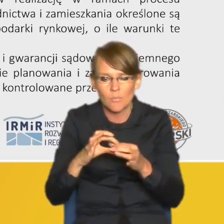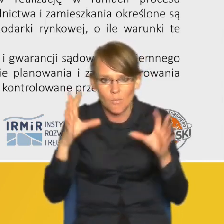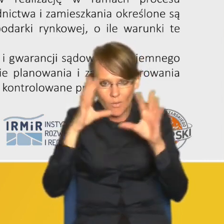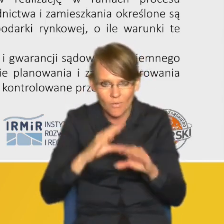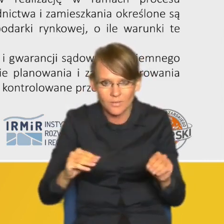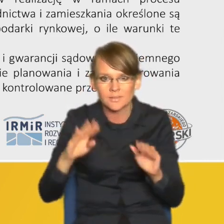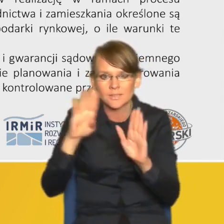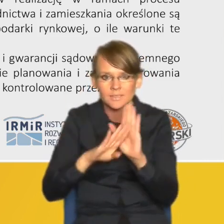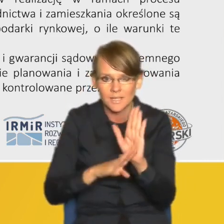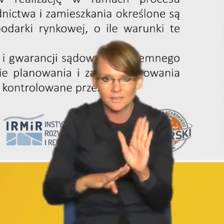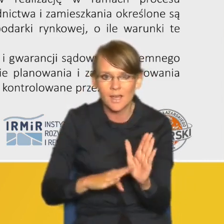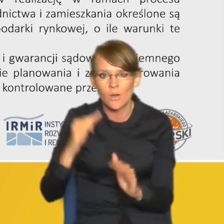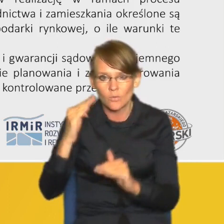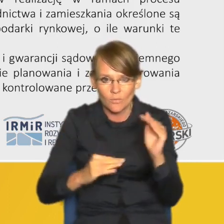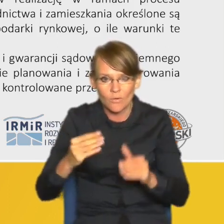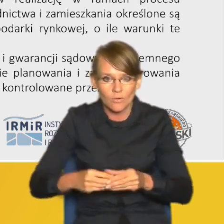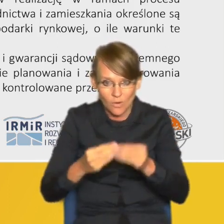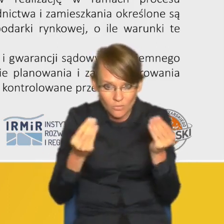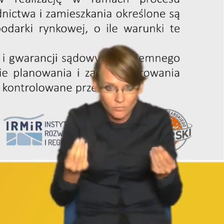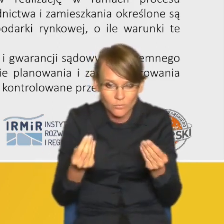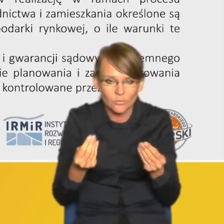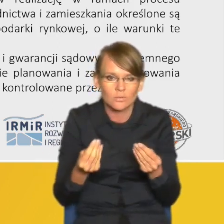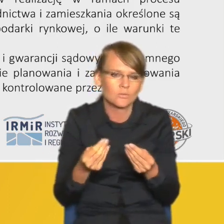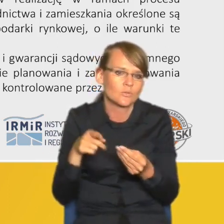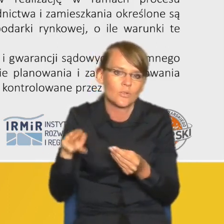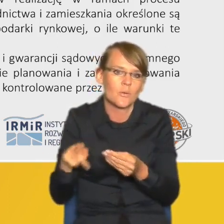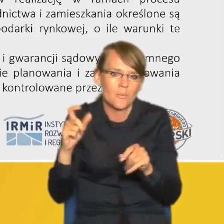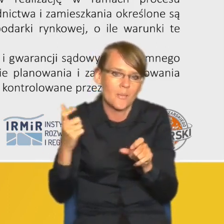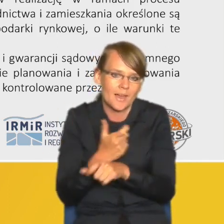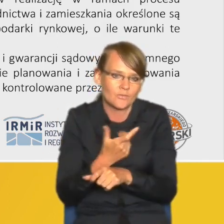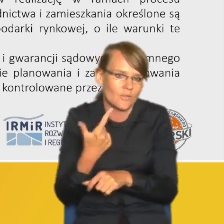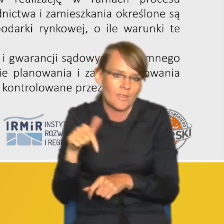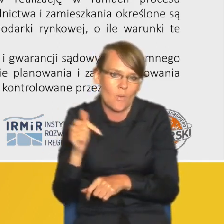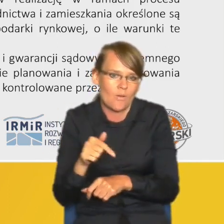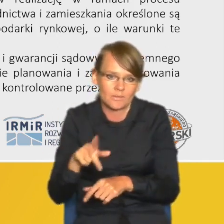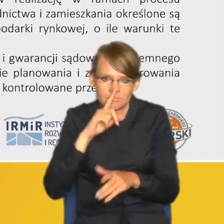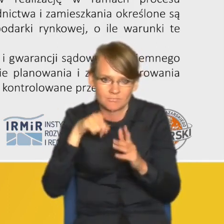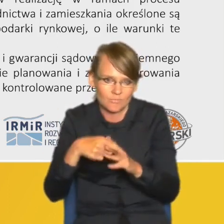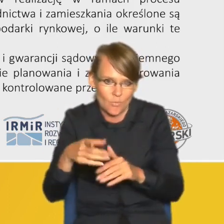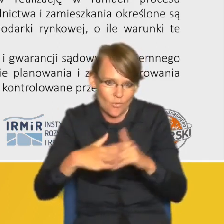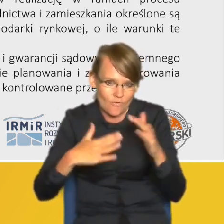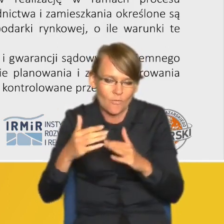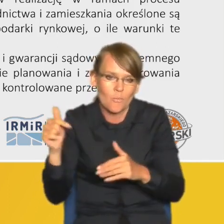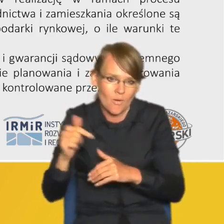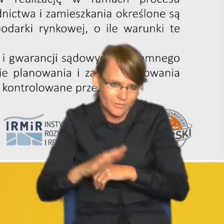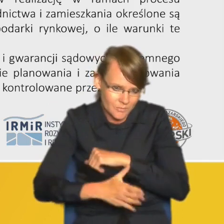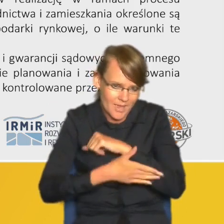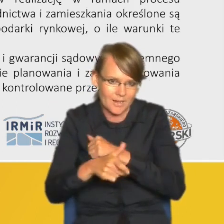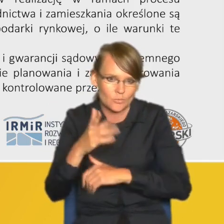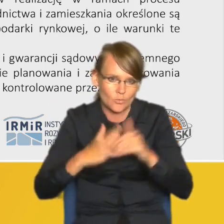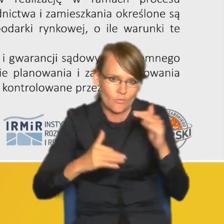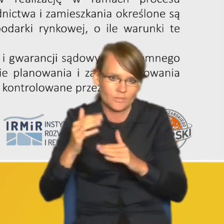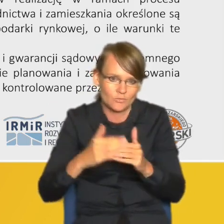zrównoważonego rozwoju no to państwo nie powinno w takie budownictwo ingerować powinno wspierać to budownictwo właśnie w